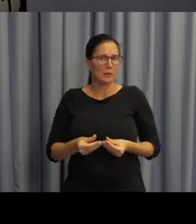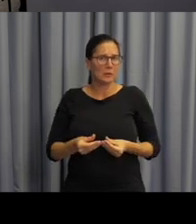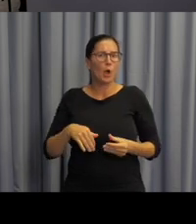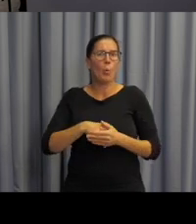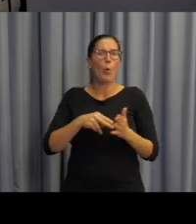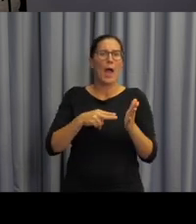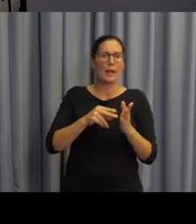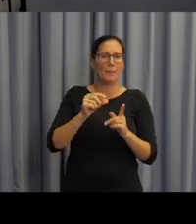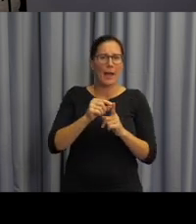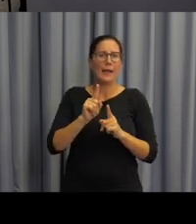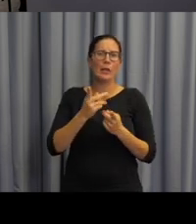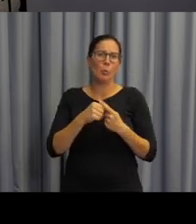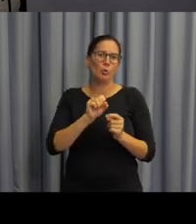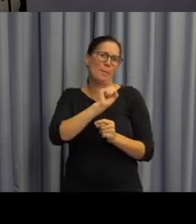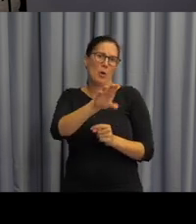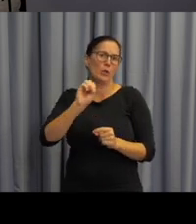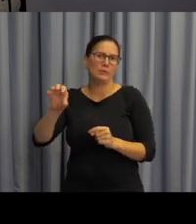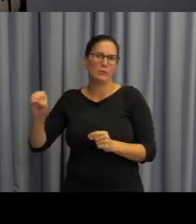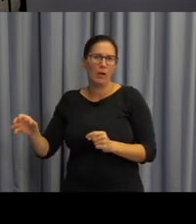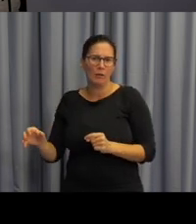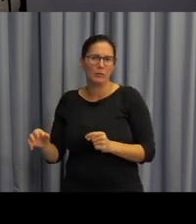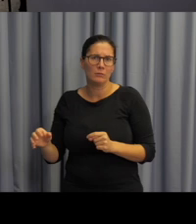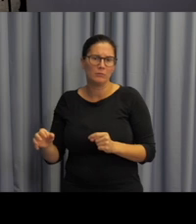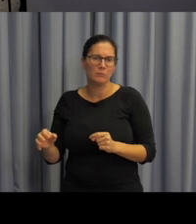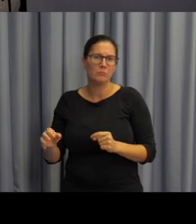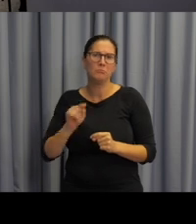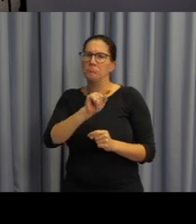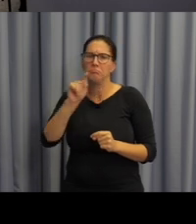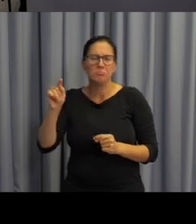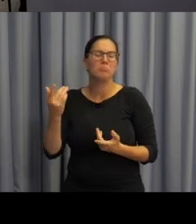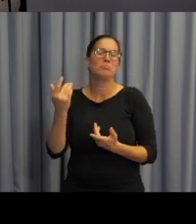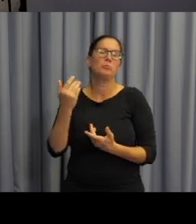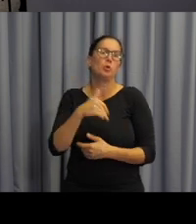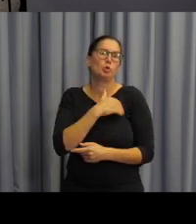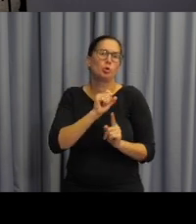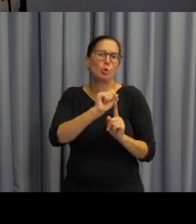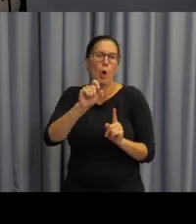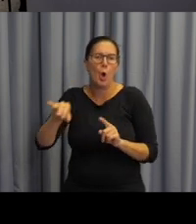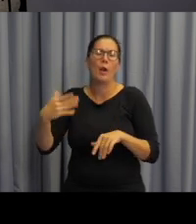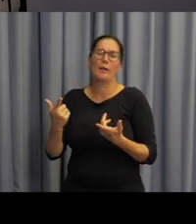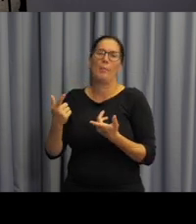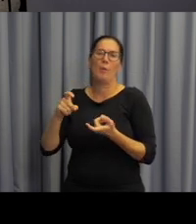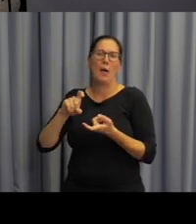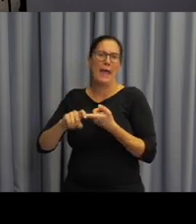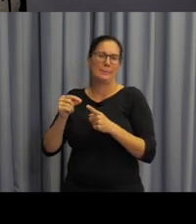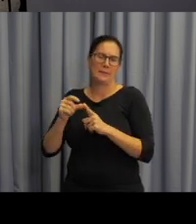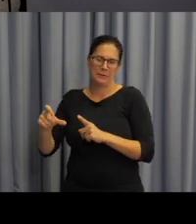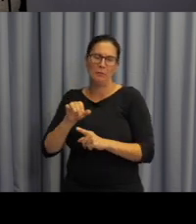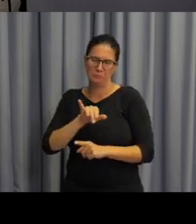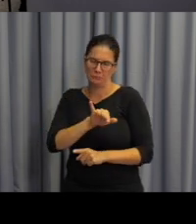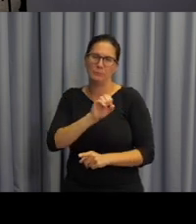vytisky, které NPI zasílá na různá stanoviště, jako jsou školy nebo SPC.